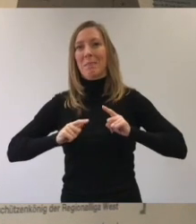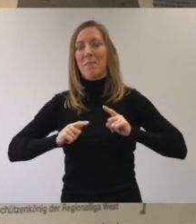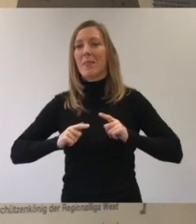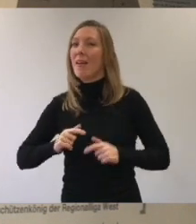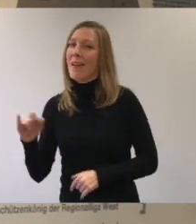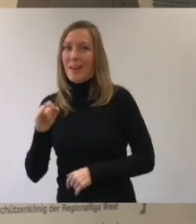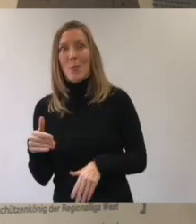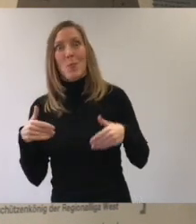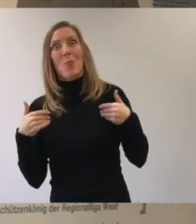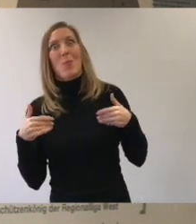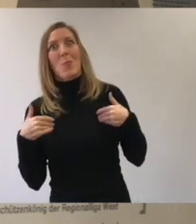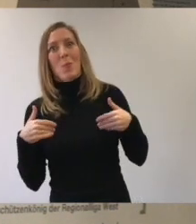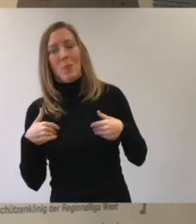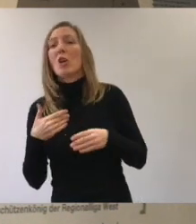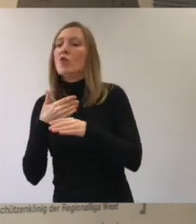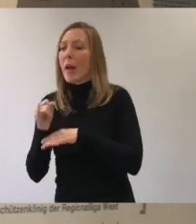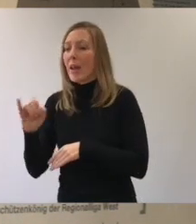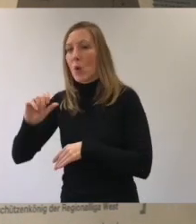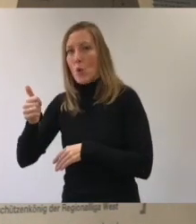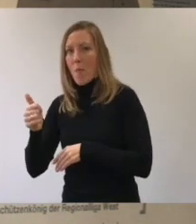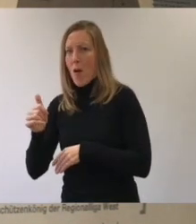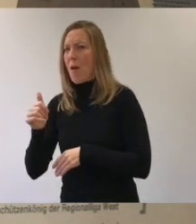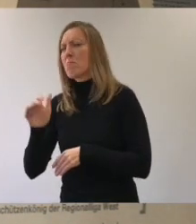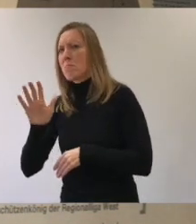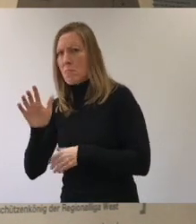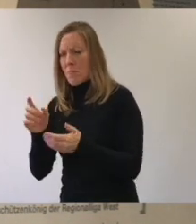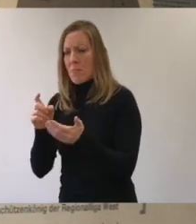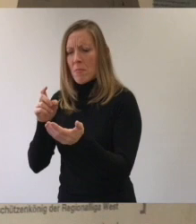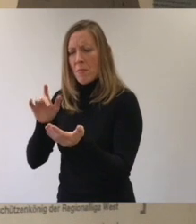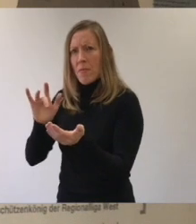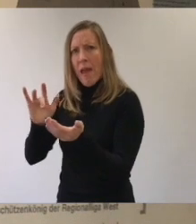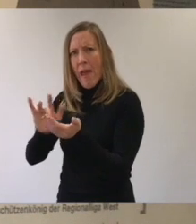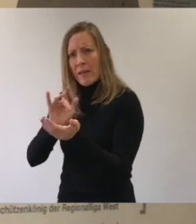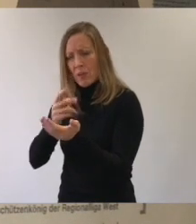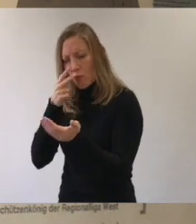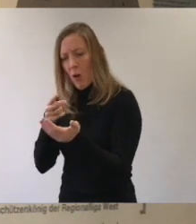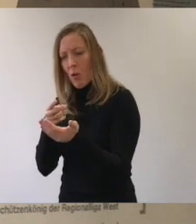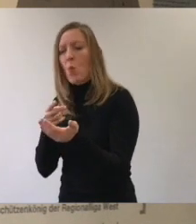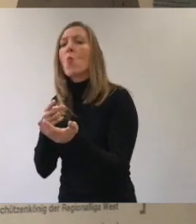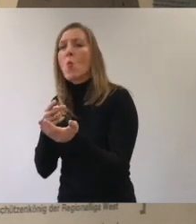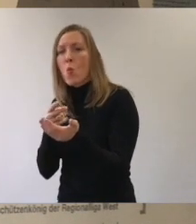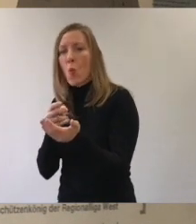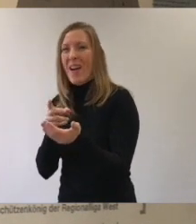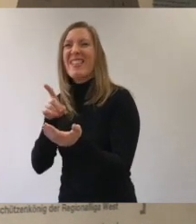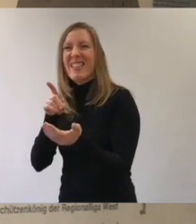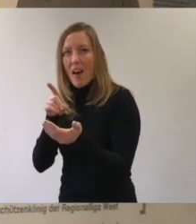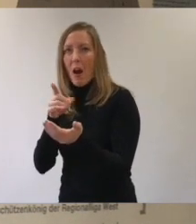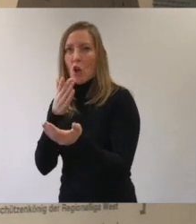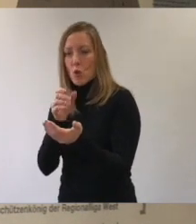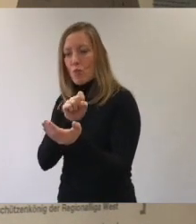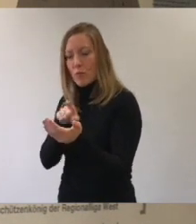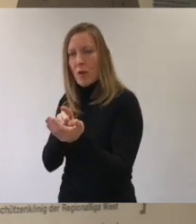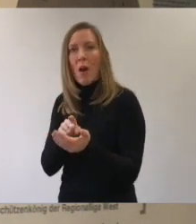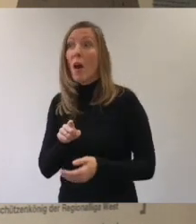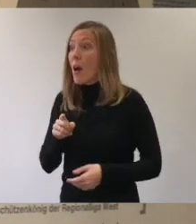Ingo freut sich sehr darüber. Später guckt Ingo auf sein Handy. Er hat eine Nachricht von Dirk. Und wie gefällt